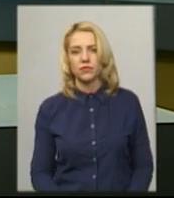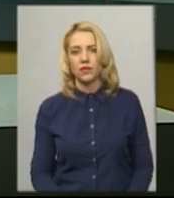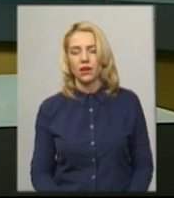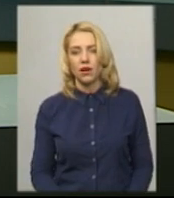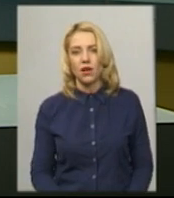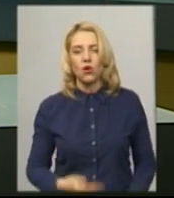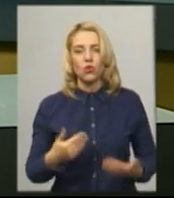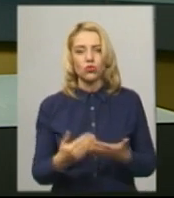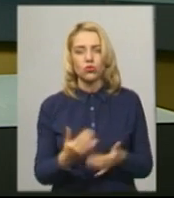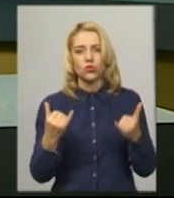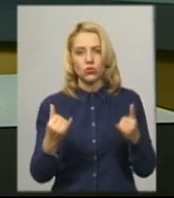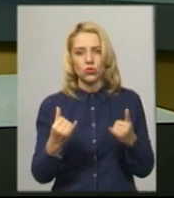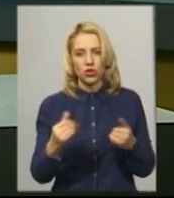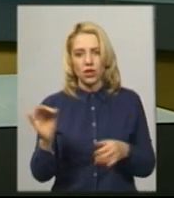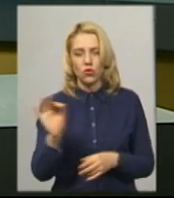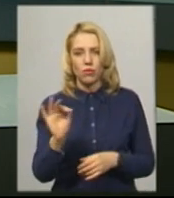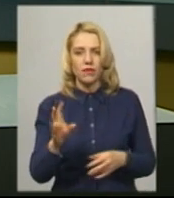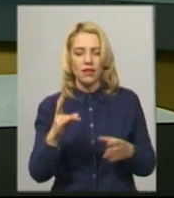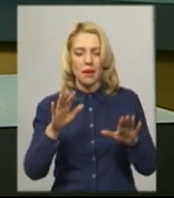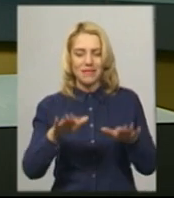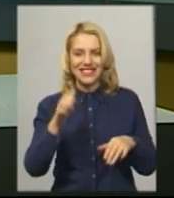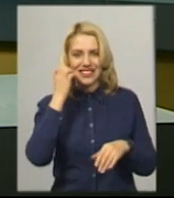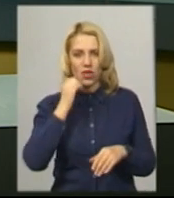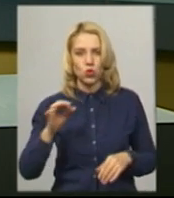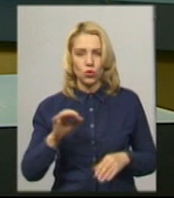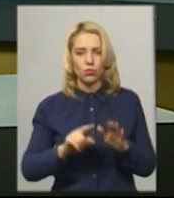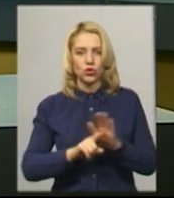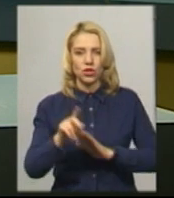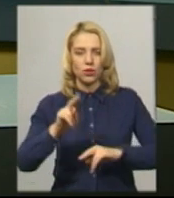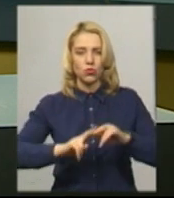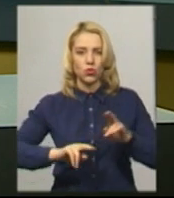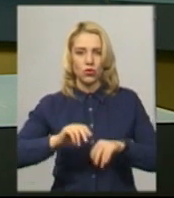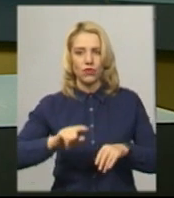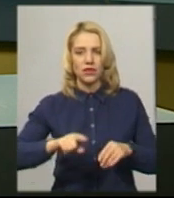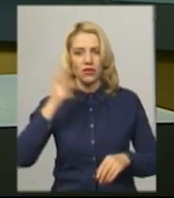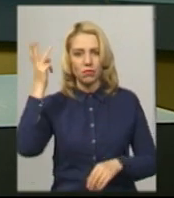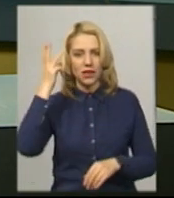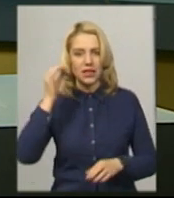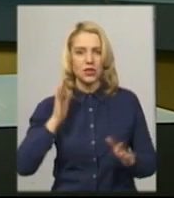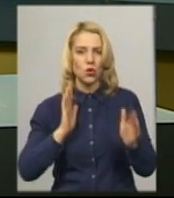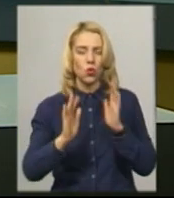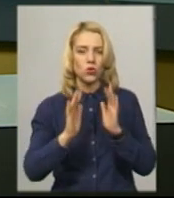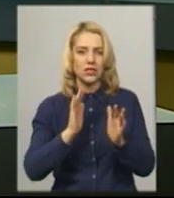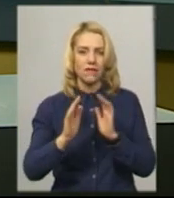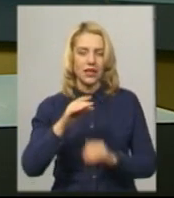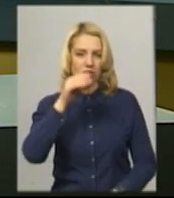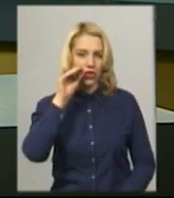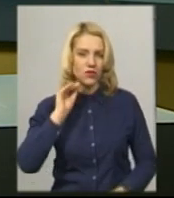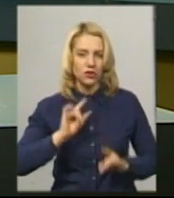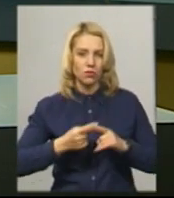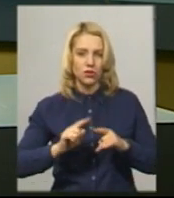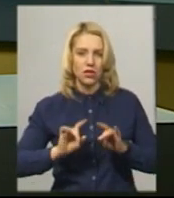Нову сучасну вбиральню на місці старого туалету почали будувати у Фмельницькому сквері імені Шевченка. Про це розповіла